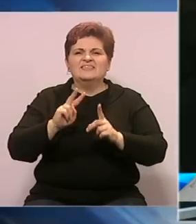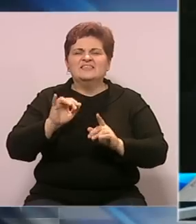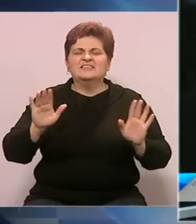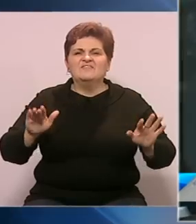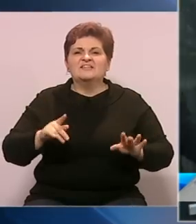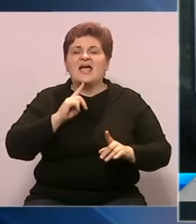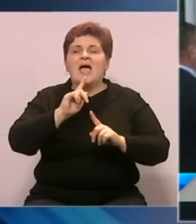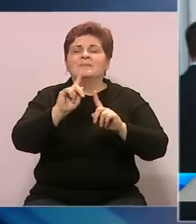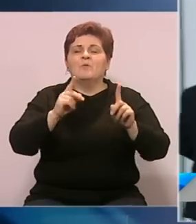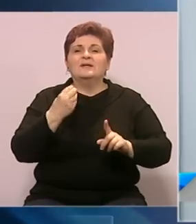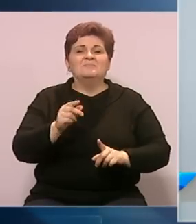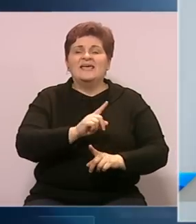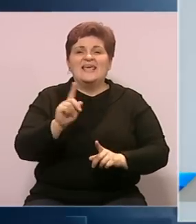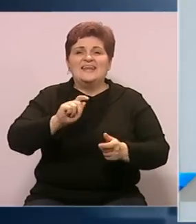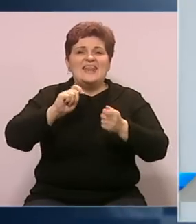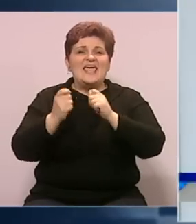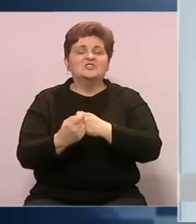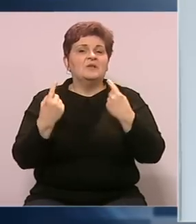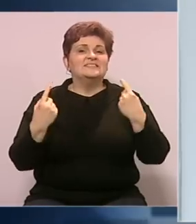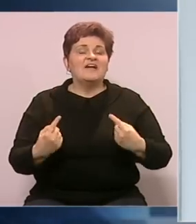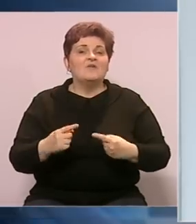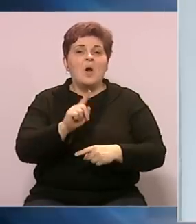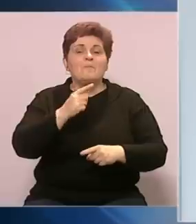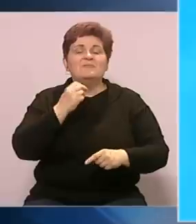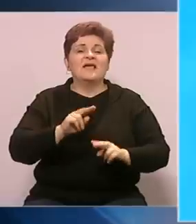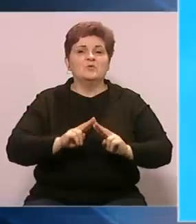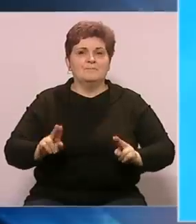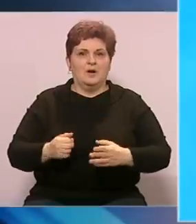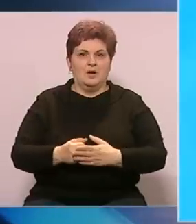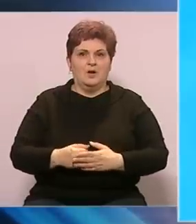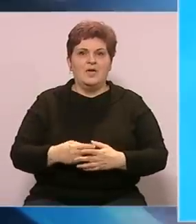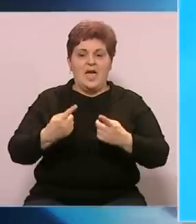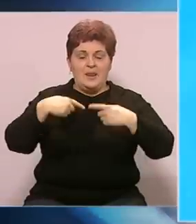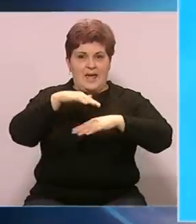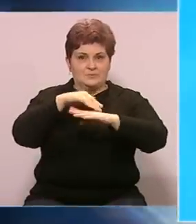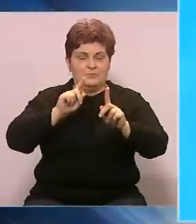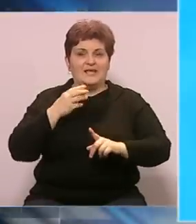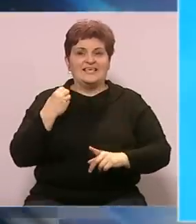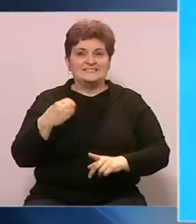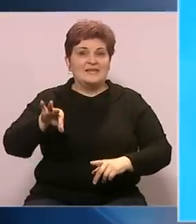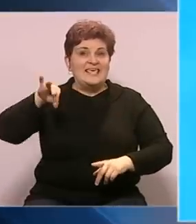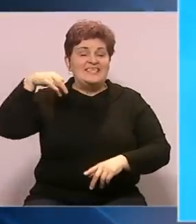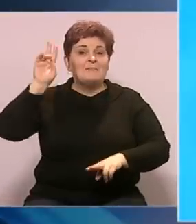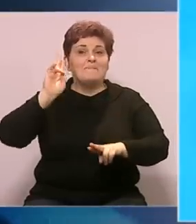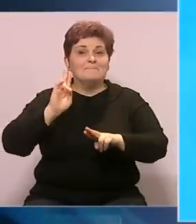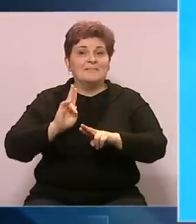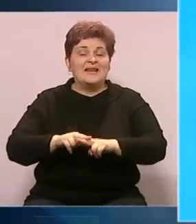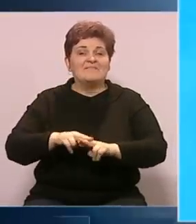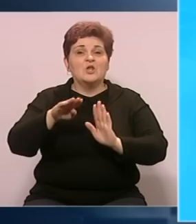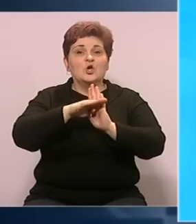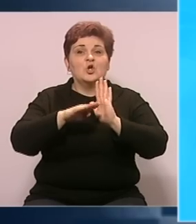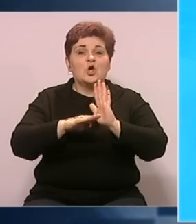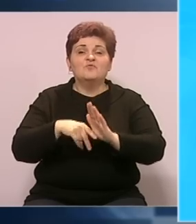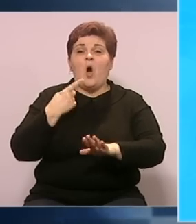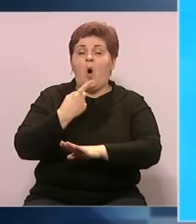da Republika Srpska neće izmijeniti stav po pitanju imovine. Narodna skupština Republike Srpske jedina ima pravo da kroz zakonski